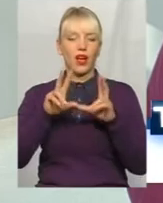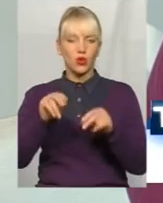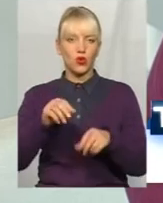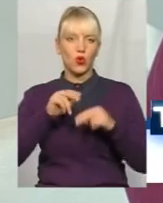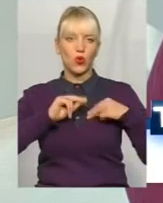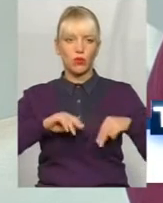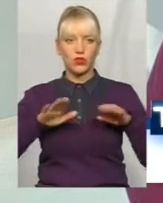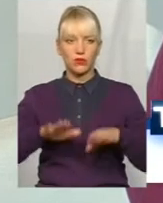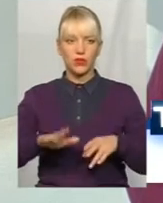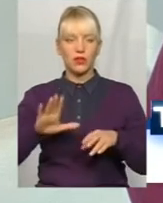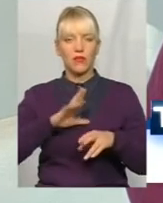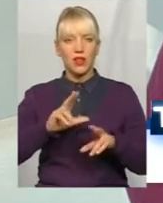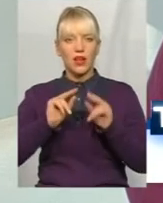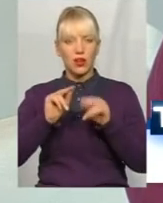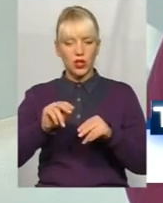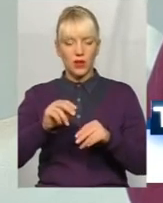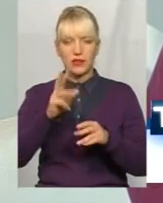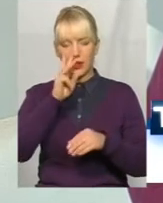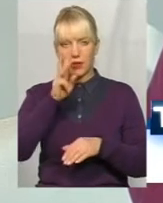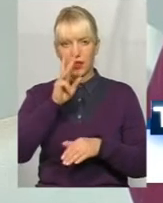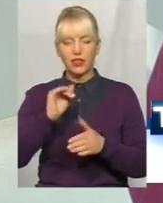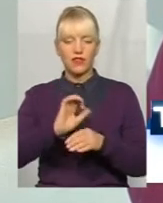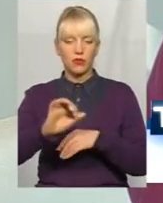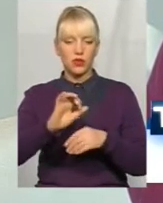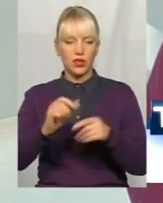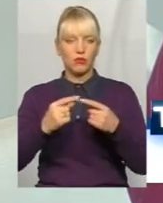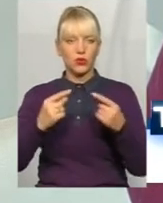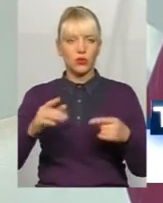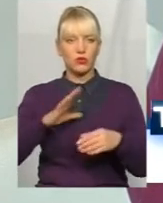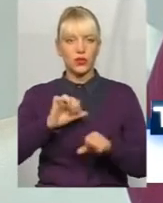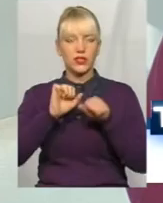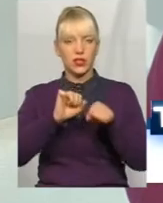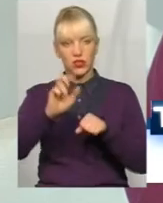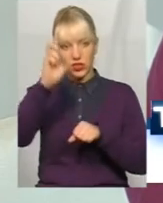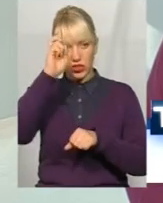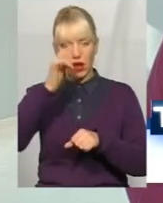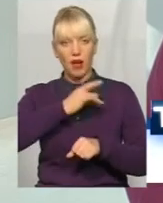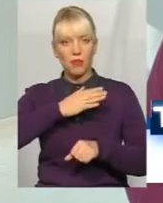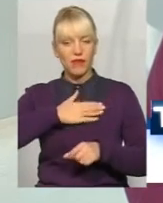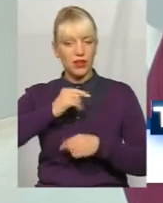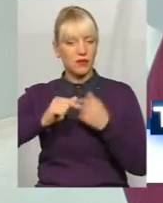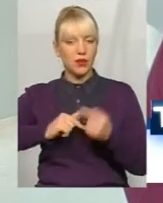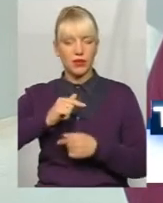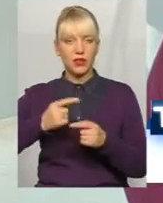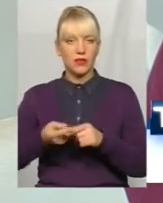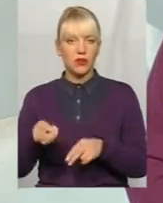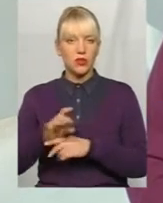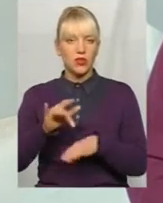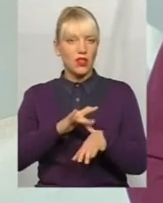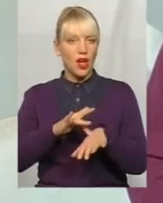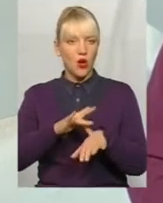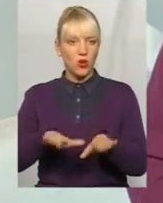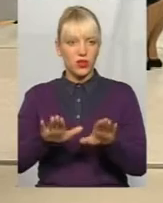місце, мали гарантовану заробітну плату, обискали якусь продукцію і були захищені державою. Приватні підприємці прийшли на голе місце,